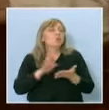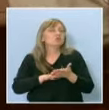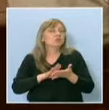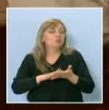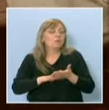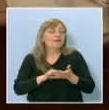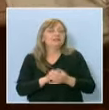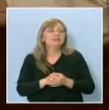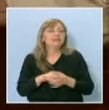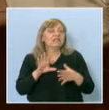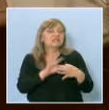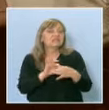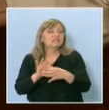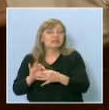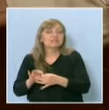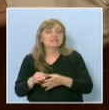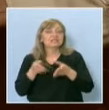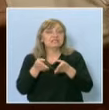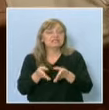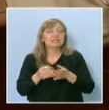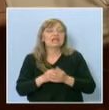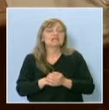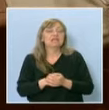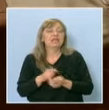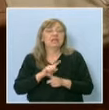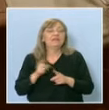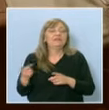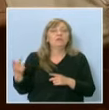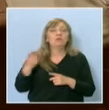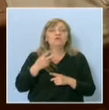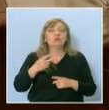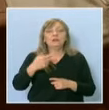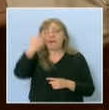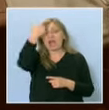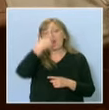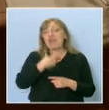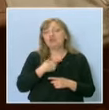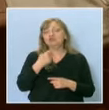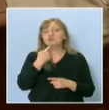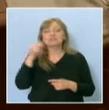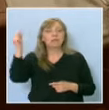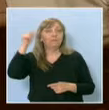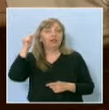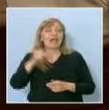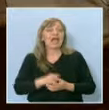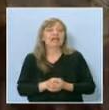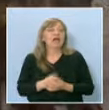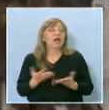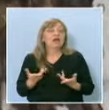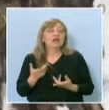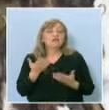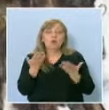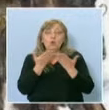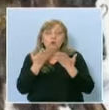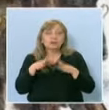свързани с тази неповторима личност за България. Какво успяхте лично за